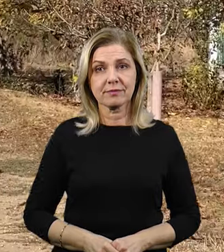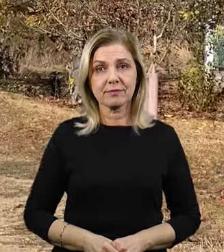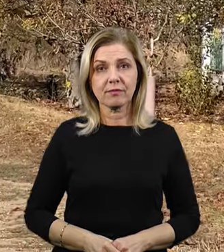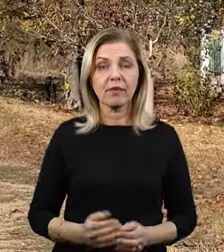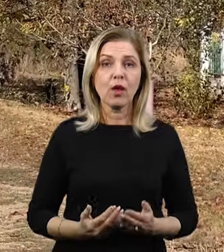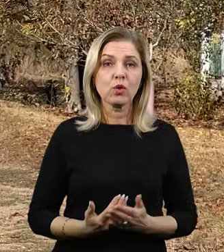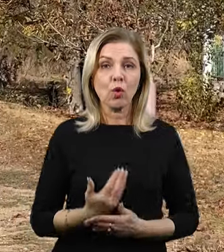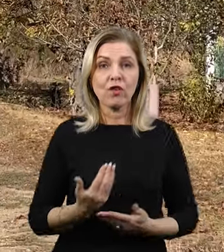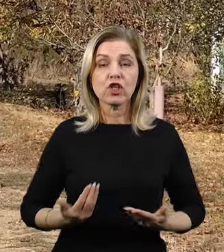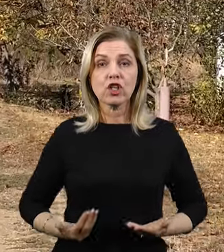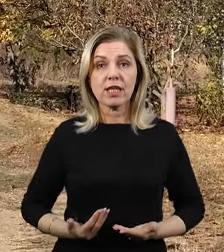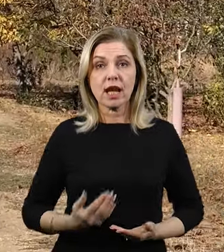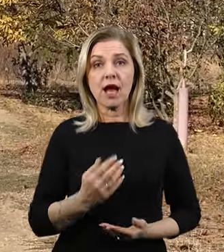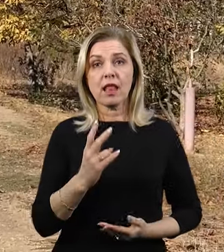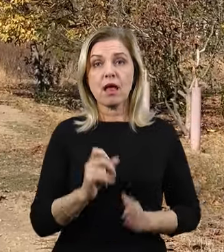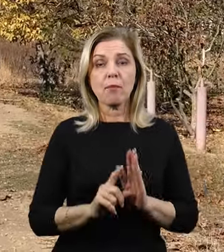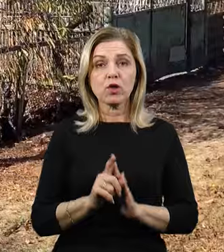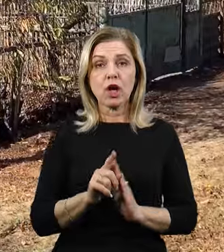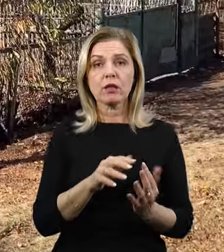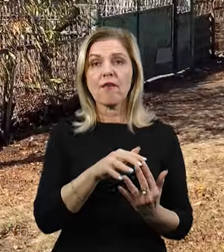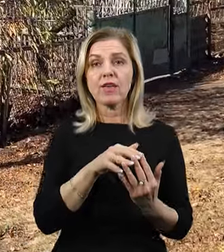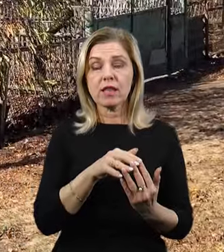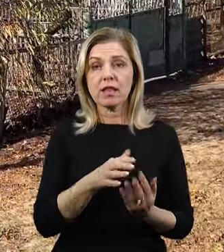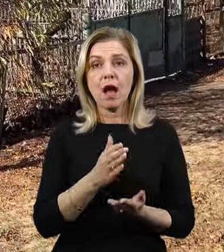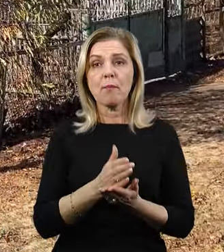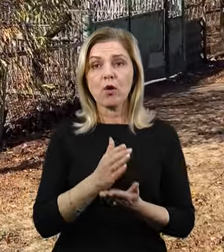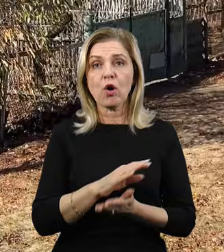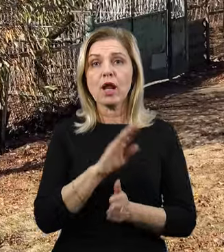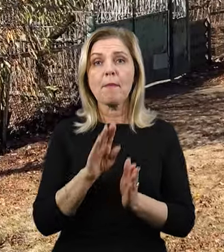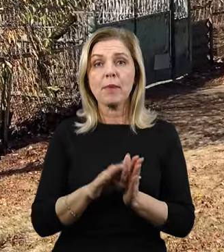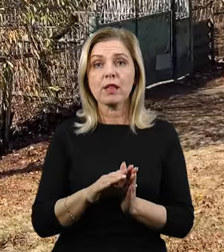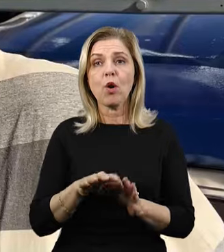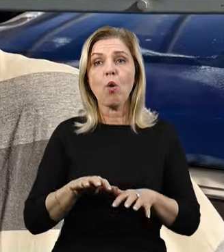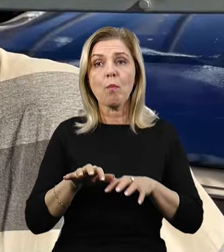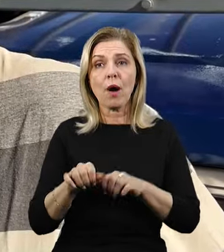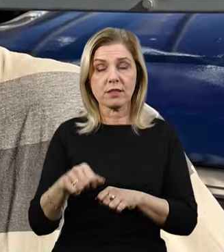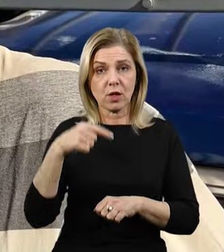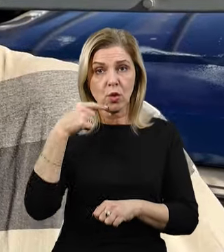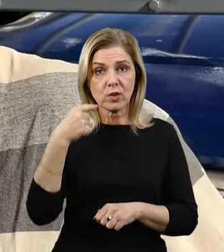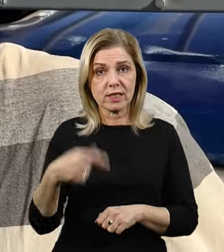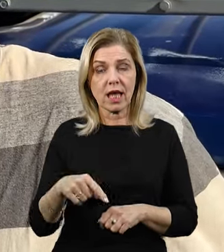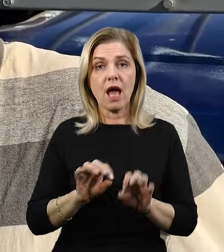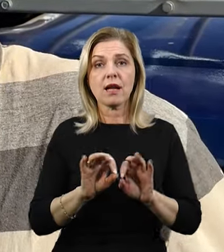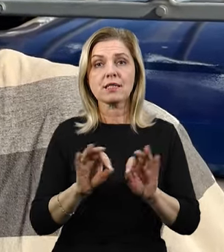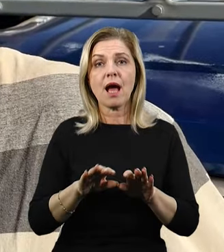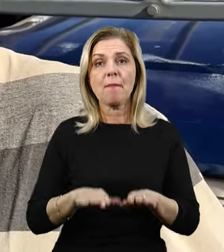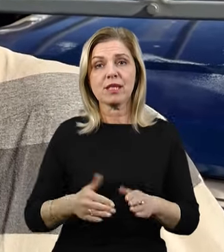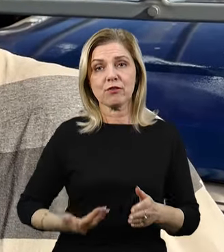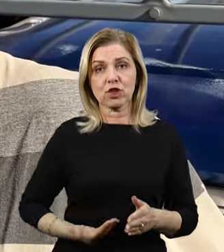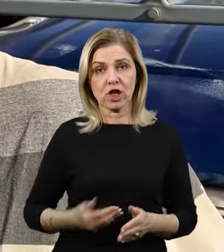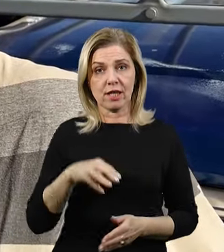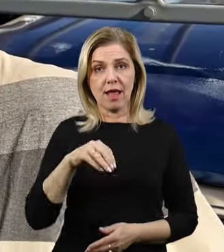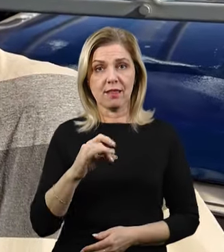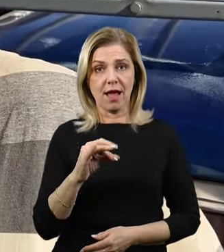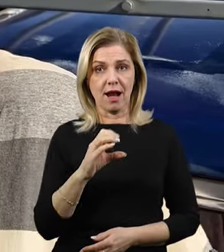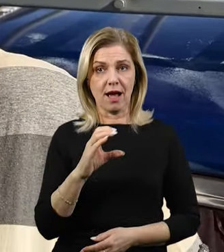Нове життя два місяці на початку повномасштабної війни перебувало під окупацією російських військ, розповідає місцевий житель Тарас.